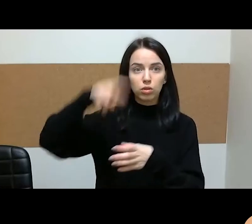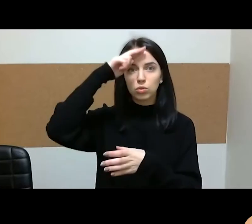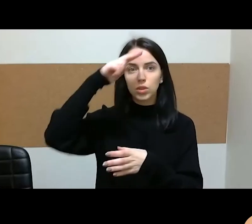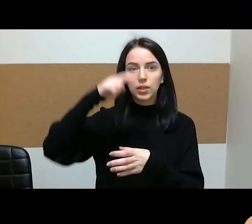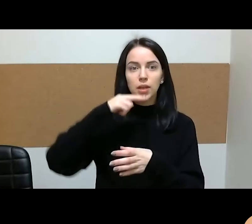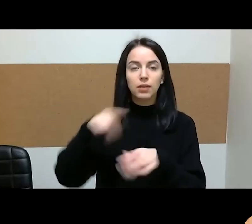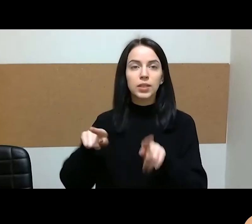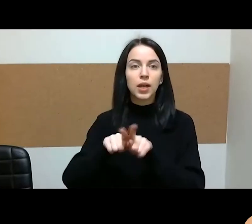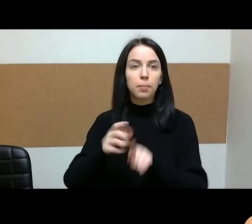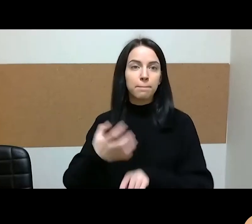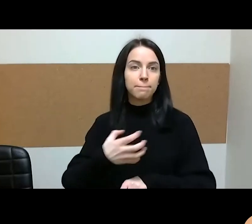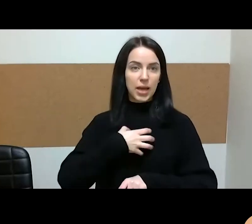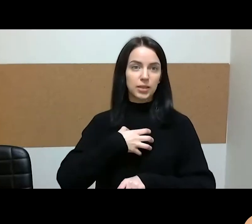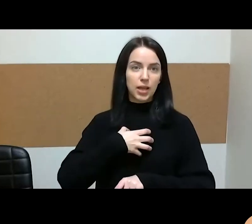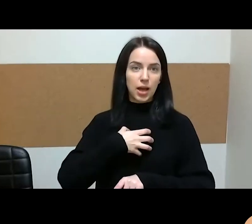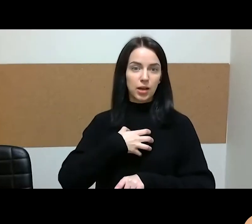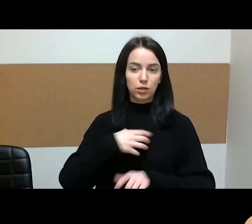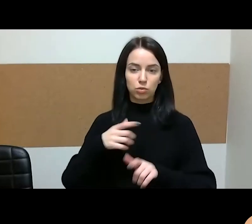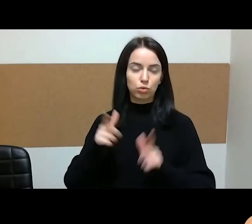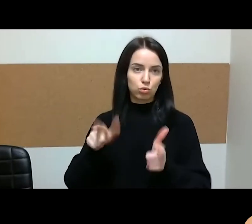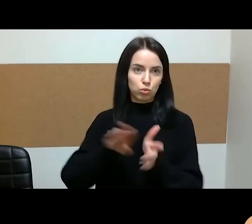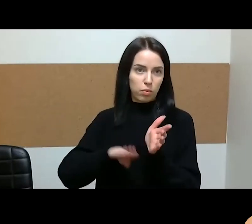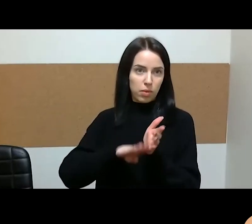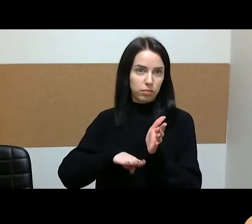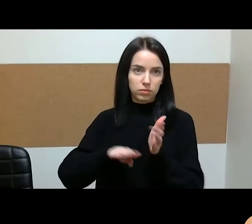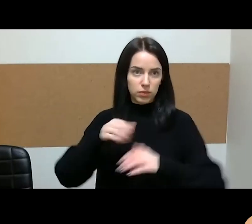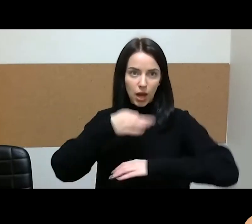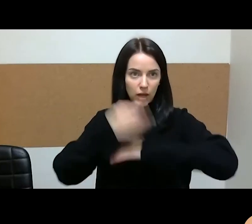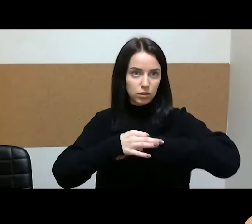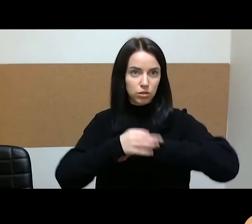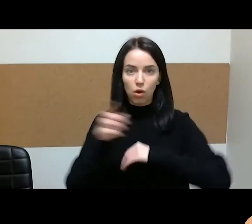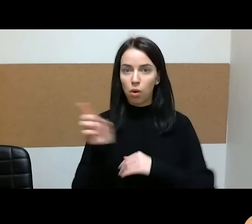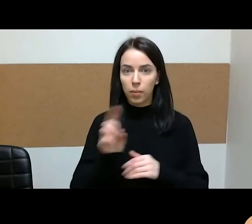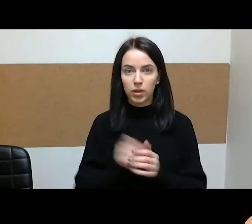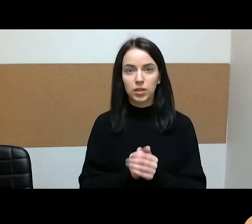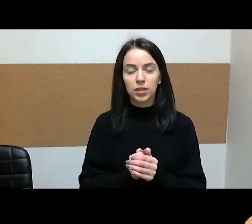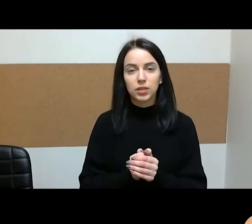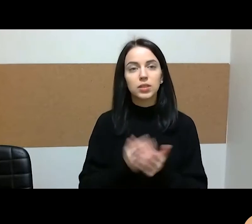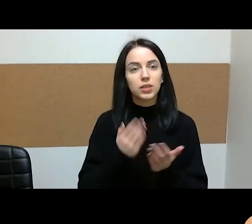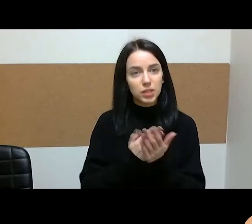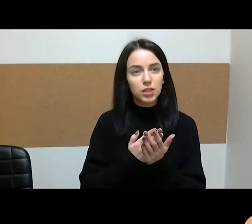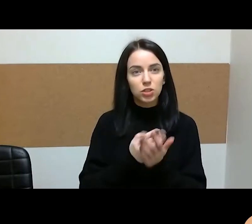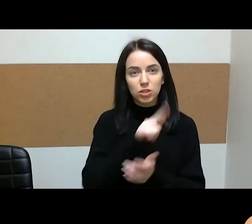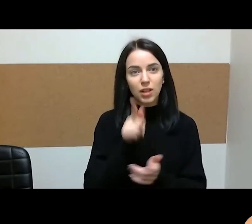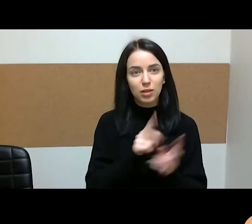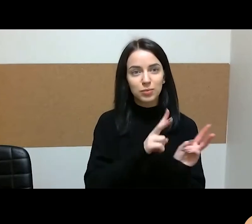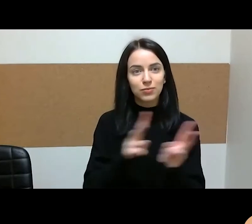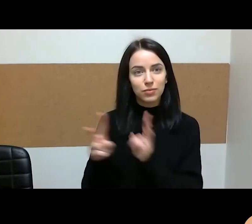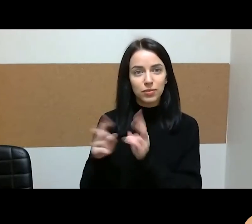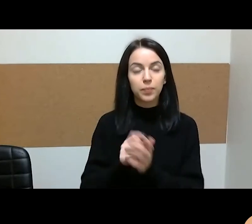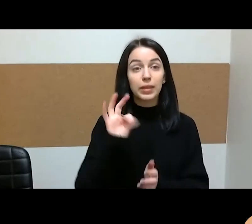medalis, o ne dviejų žmonių prisimta atsakomybė, vis dar tai yra labai gaių. Tomai noriu kryptis į jūs,